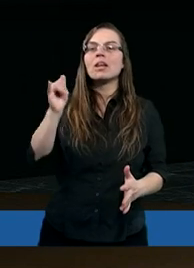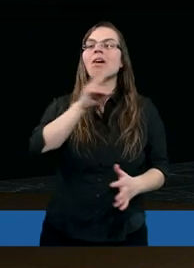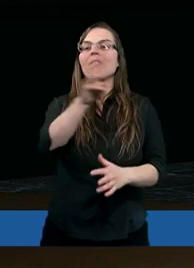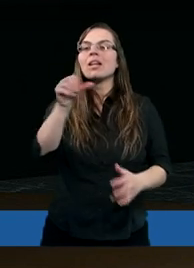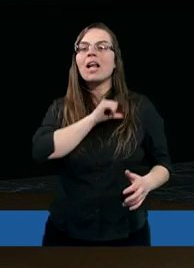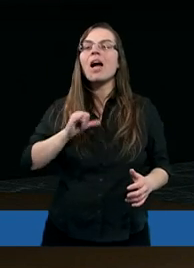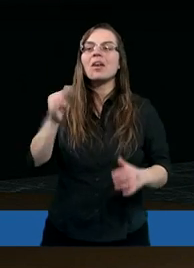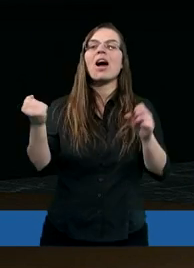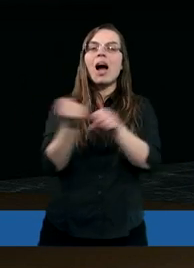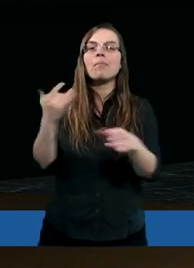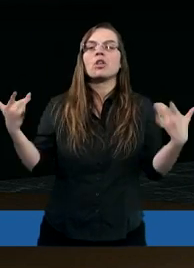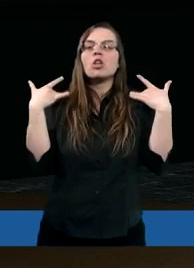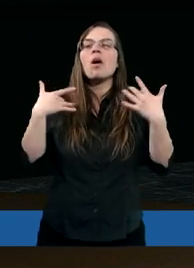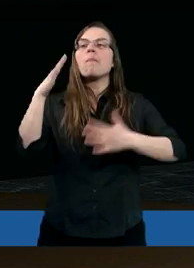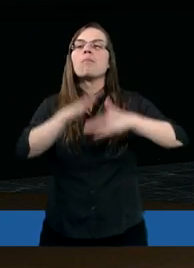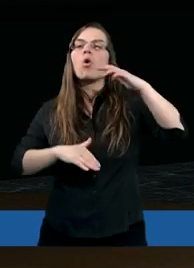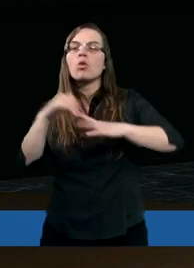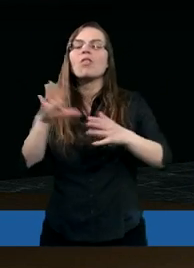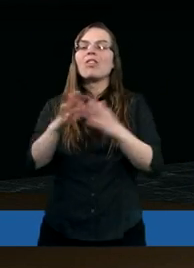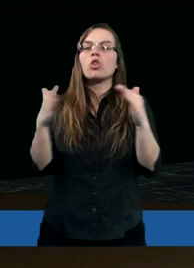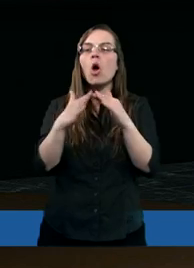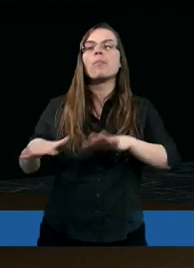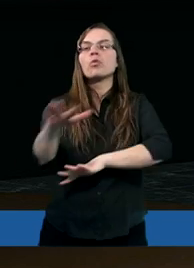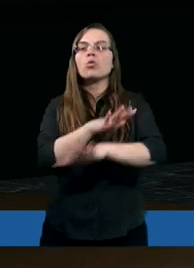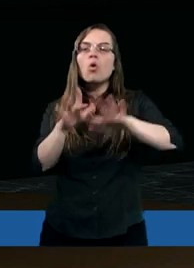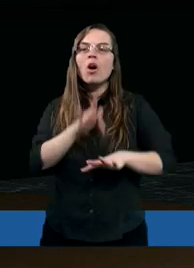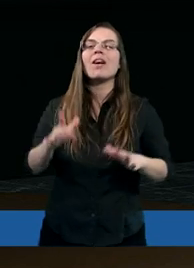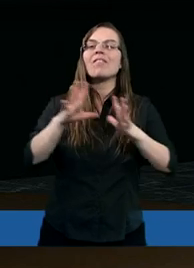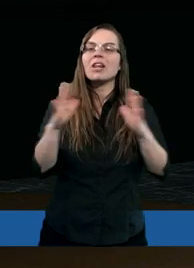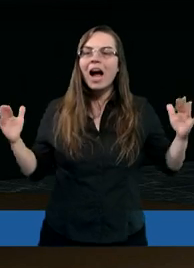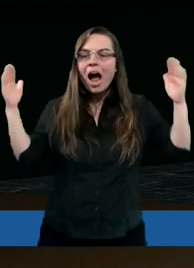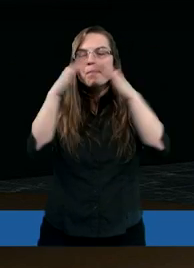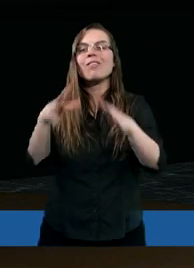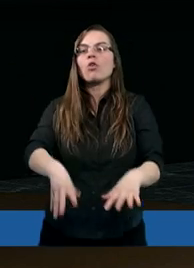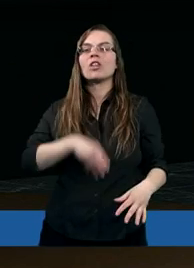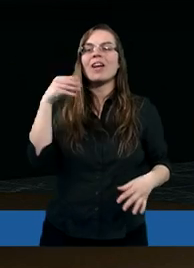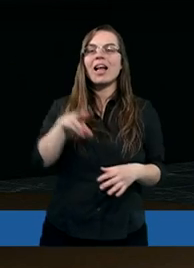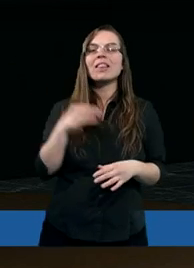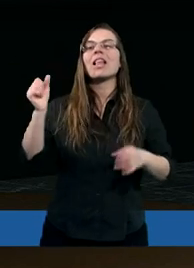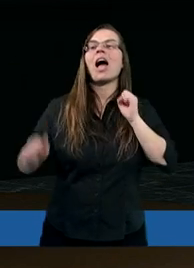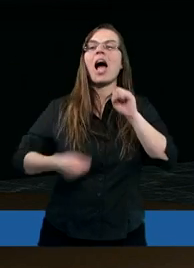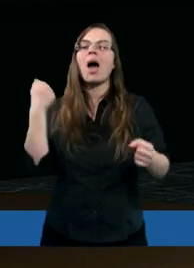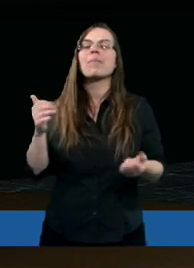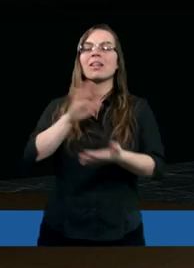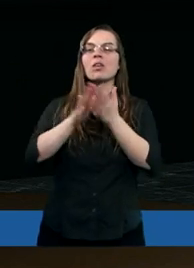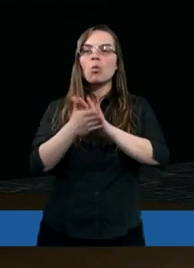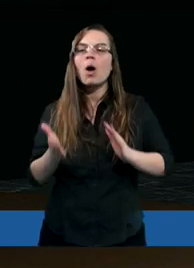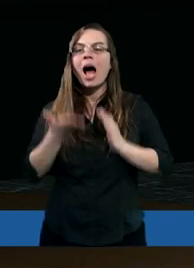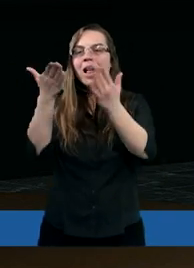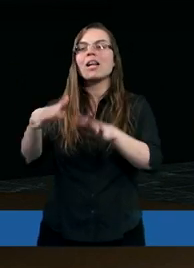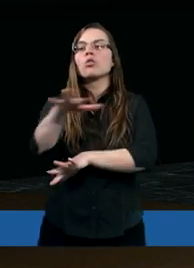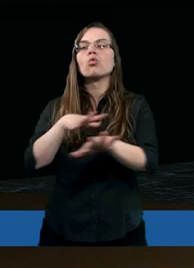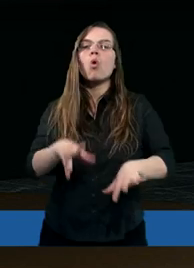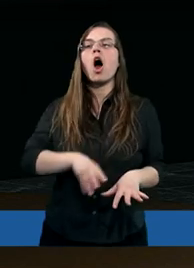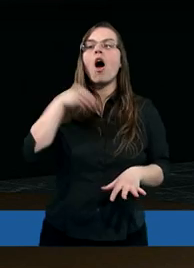sami, jako kamienie żywe, budujcie się w dom duchowy, w kapłaństwo święte, aby składać duchowe